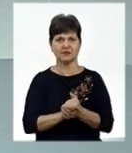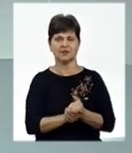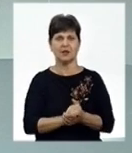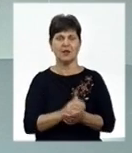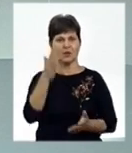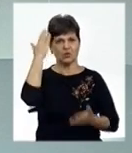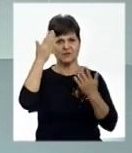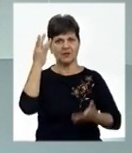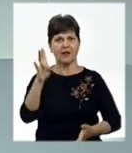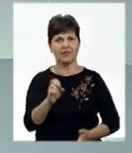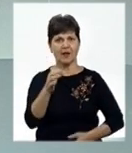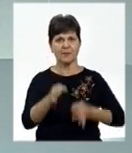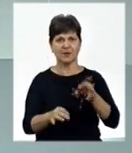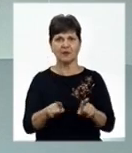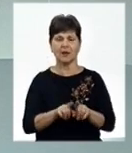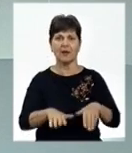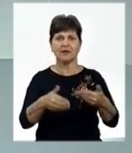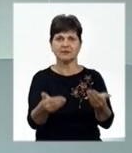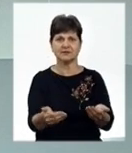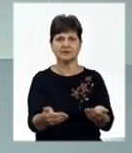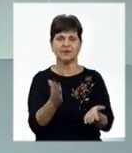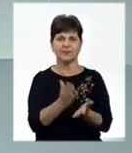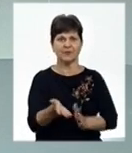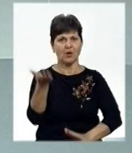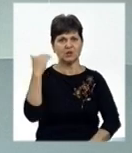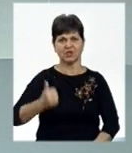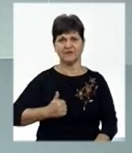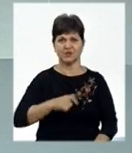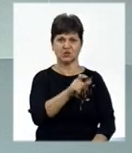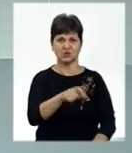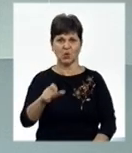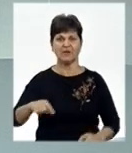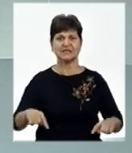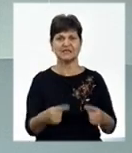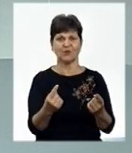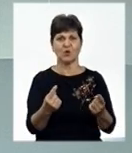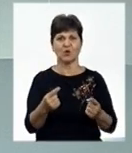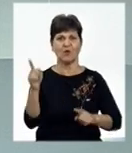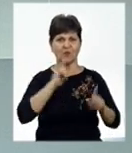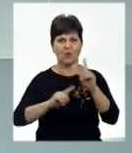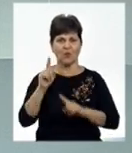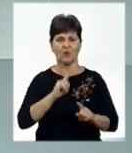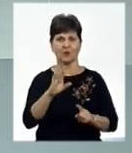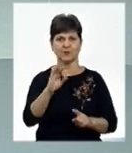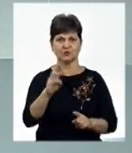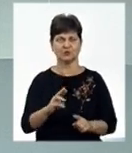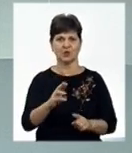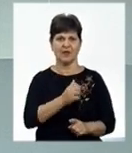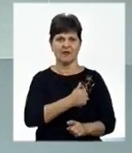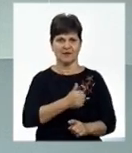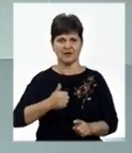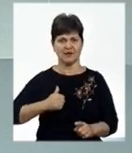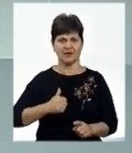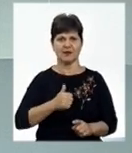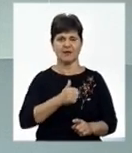дозвілля на природі. Така ініціатива належить колишнім військовим. У створеному форумі в соціальній мережі ветерани обговорюють